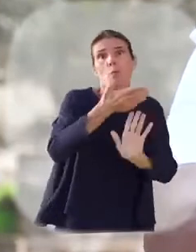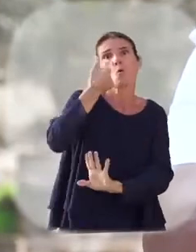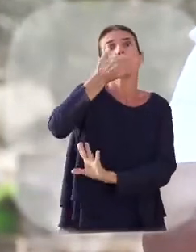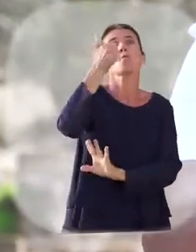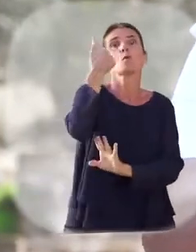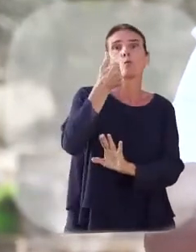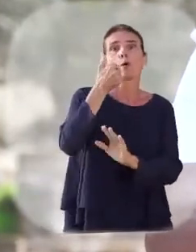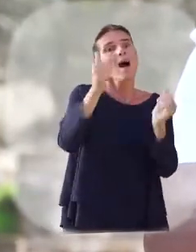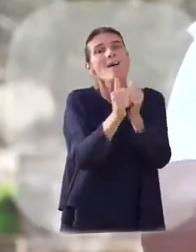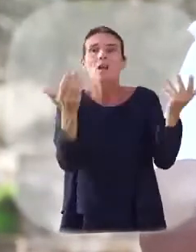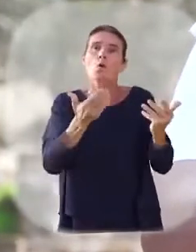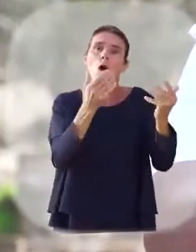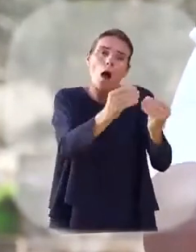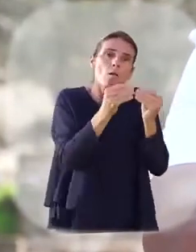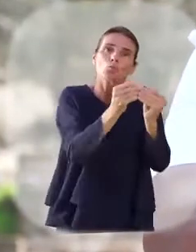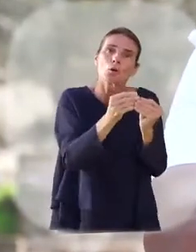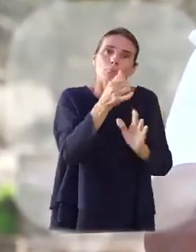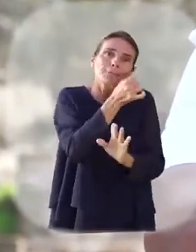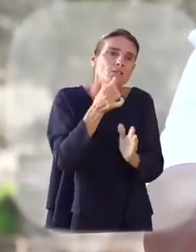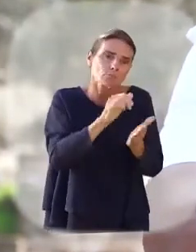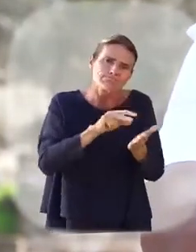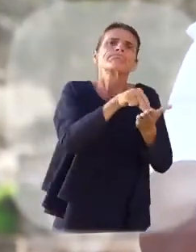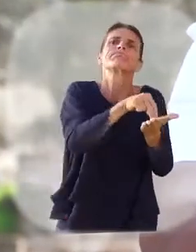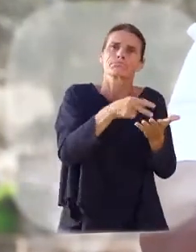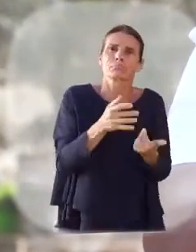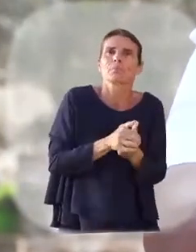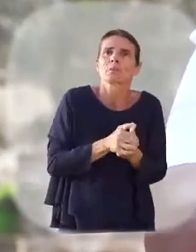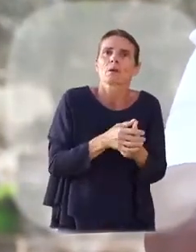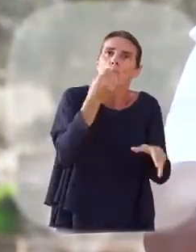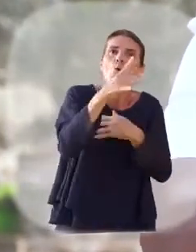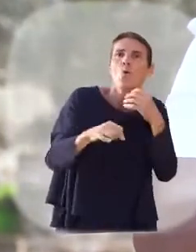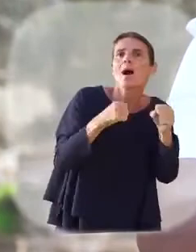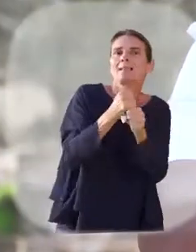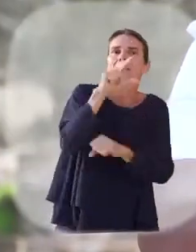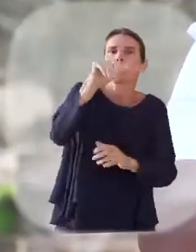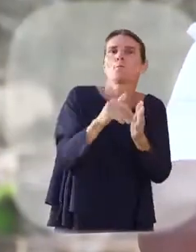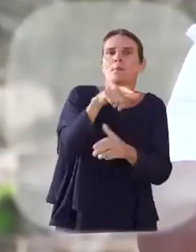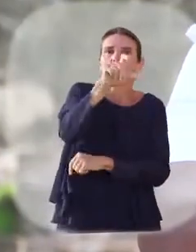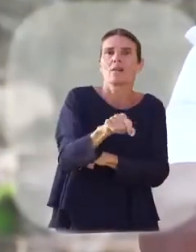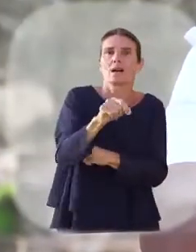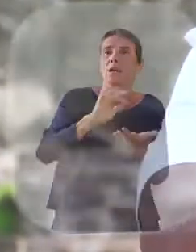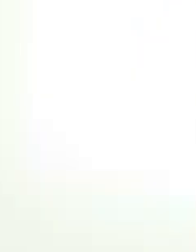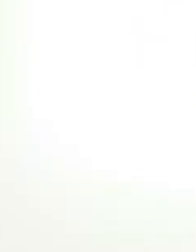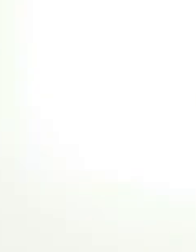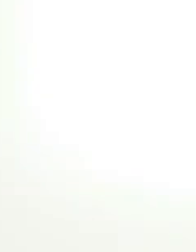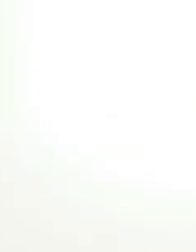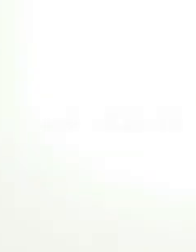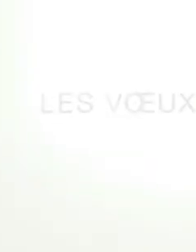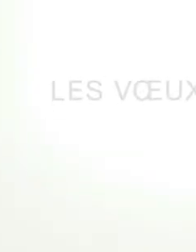nous faire avec amour et qu'à nous. Bon 2020 à toutes Guadeloupéennes et Guadeloupéennes.